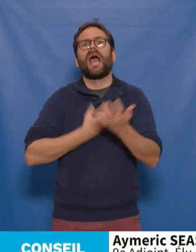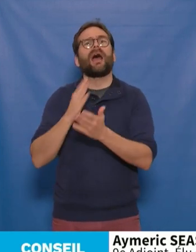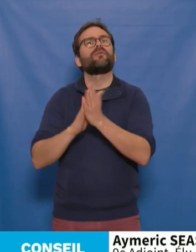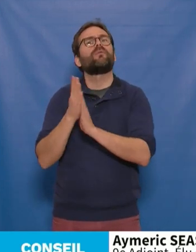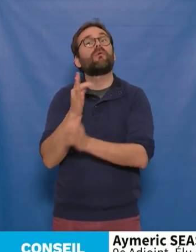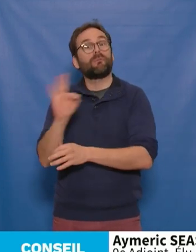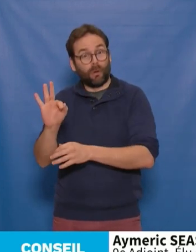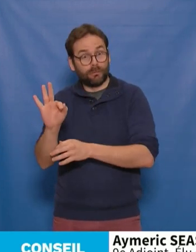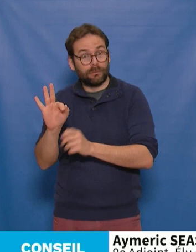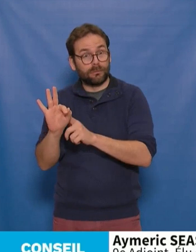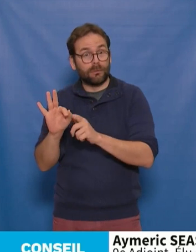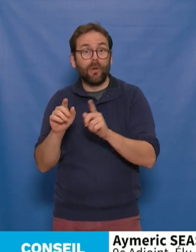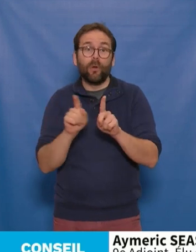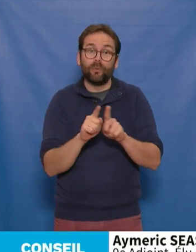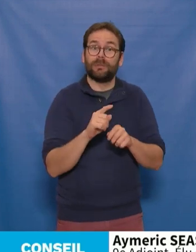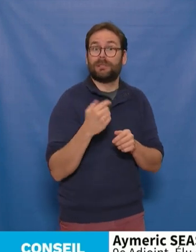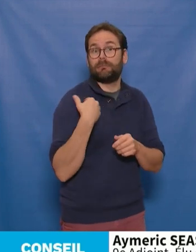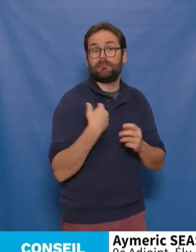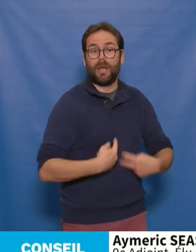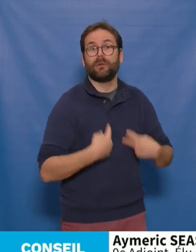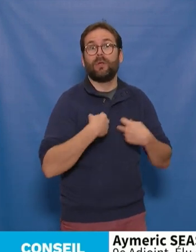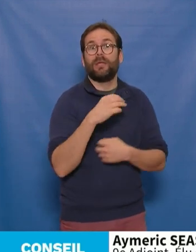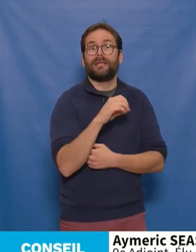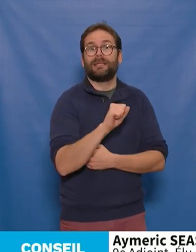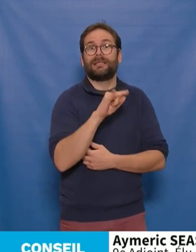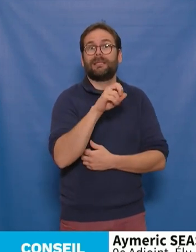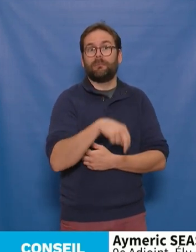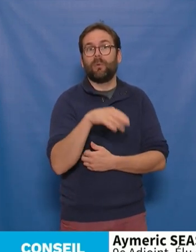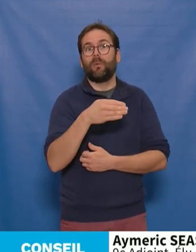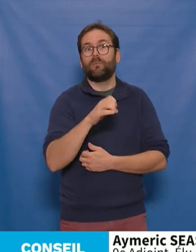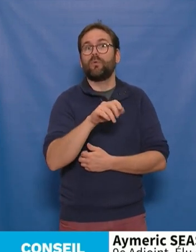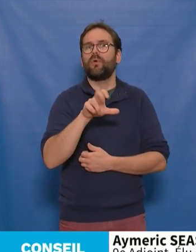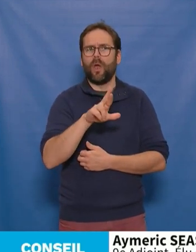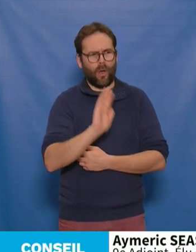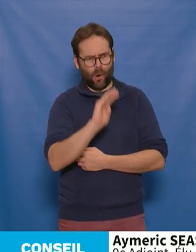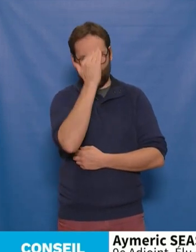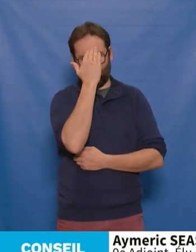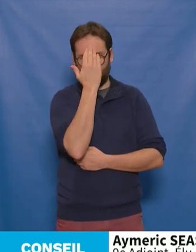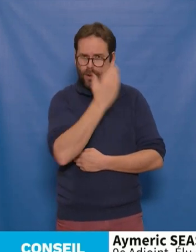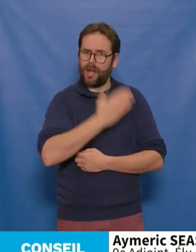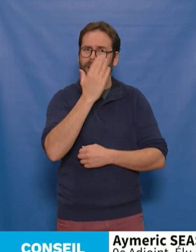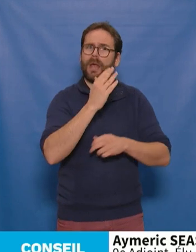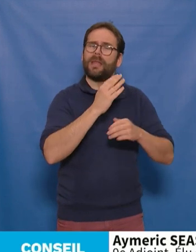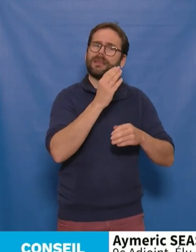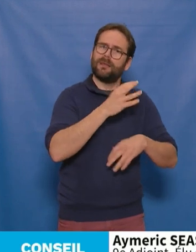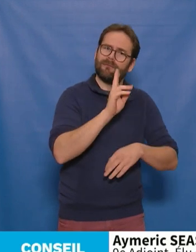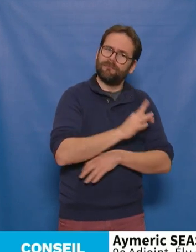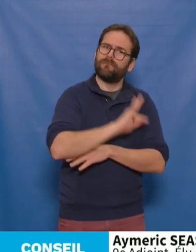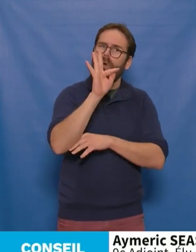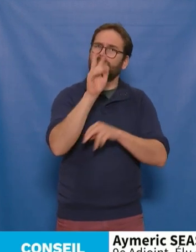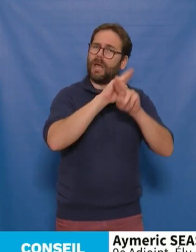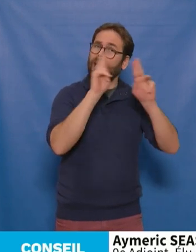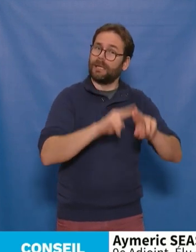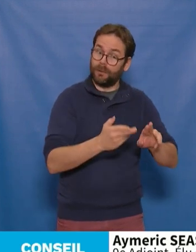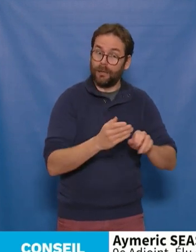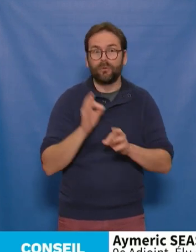'actuel atelier de Simon Muller, personnalité renommée sur la scène nationale et internationale. Celui que nous allons ouvrir avec